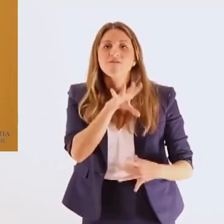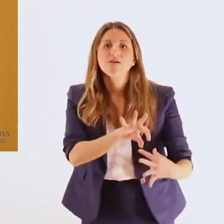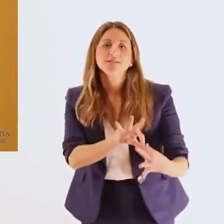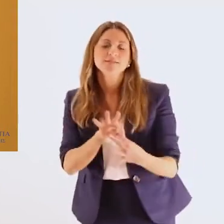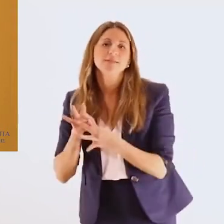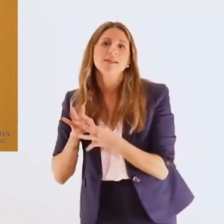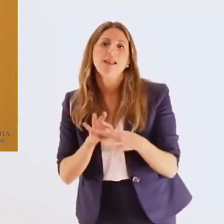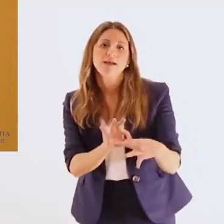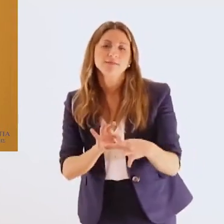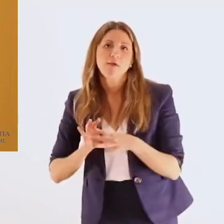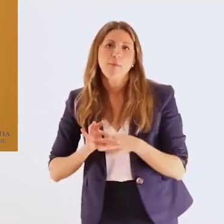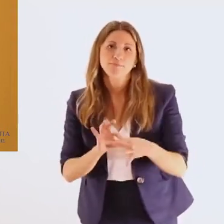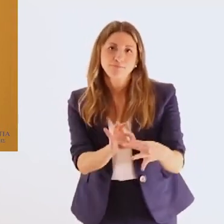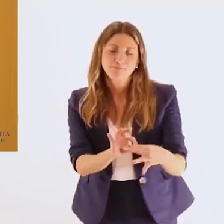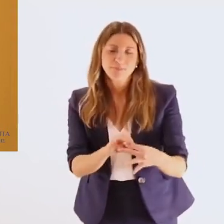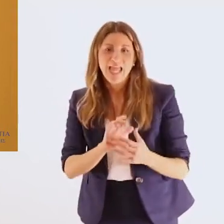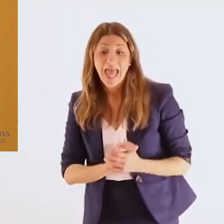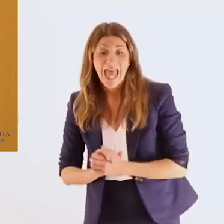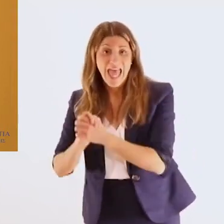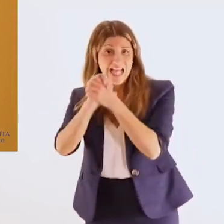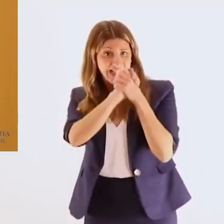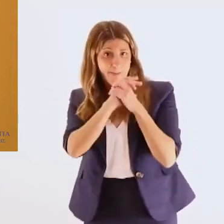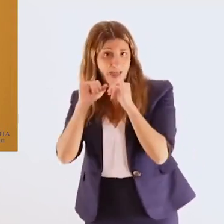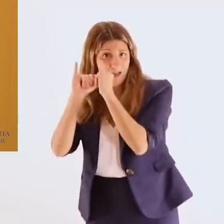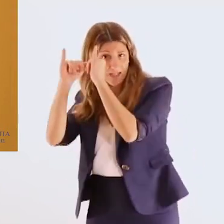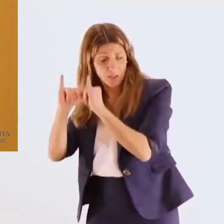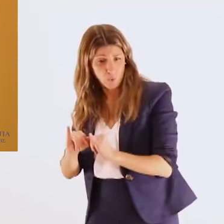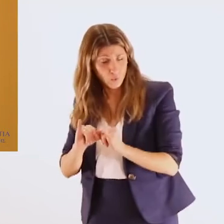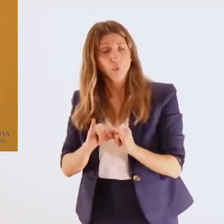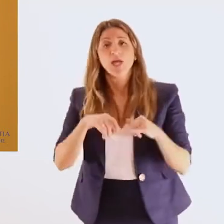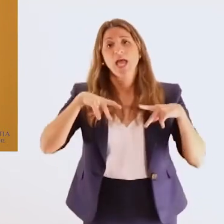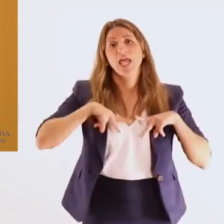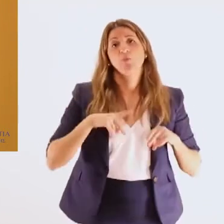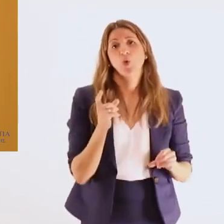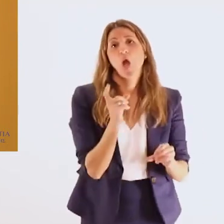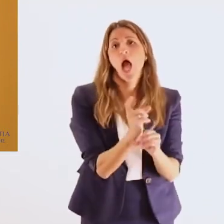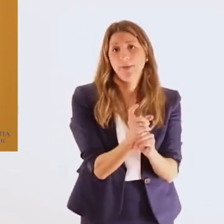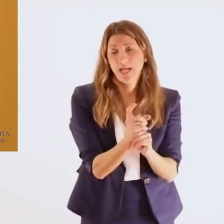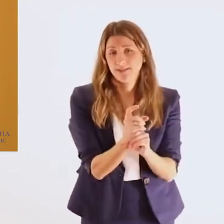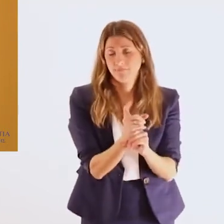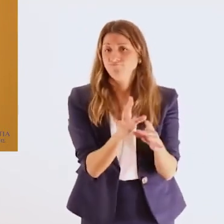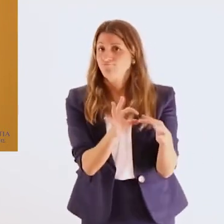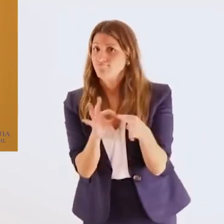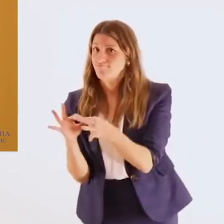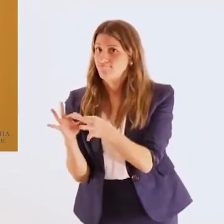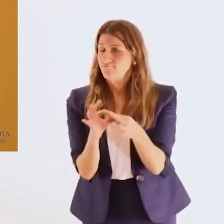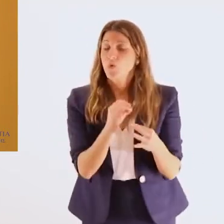τεράστιας ουσιαστικής αξίας έχει και μια